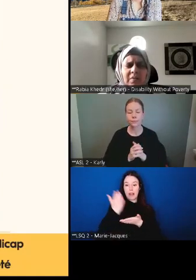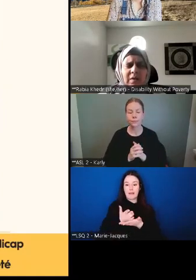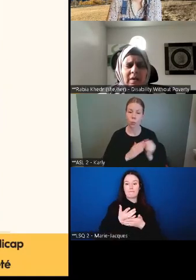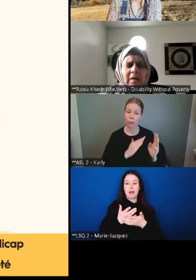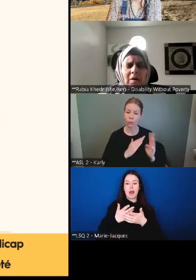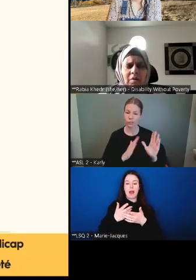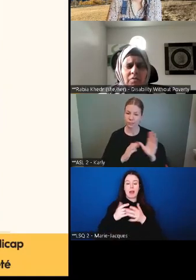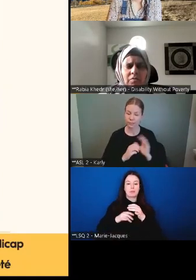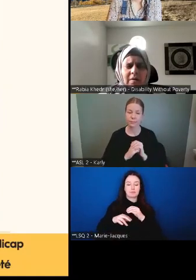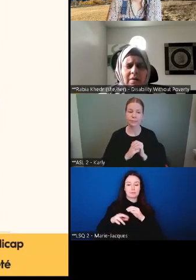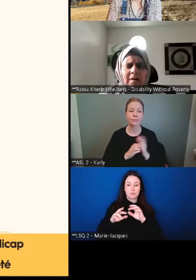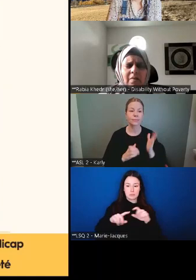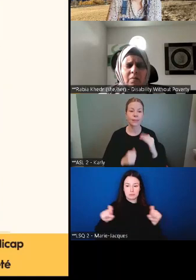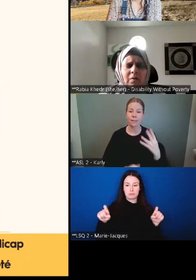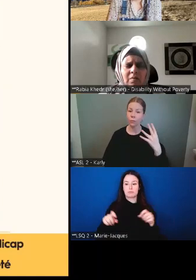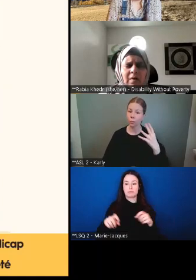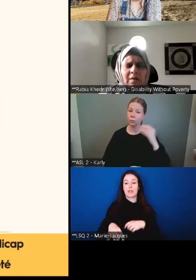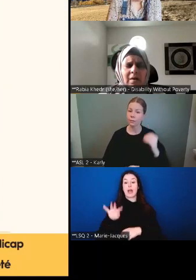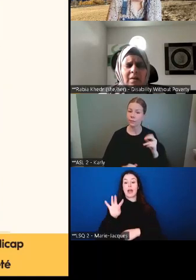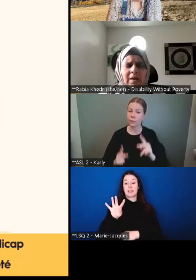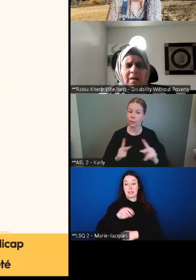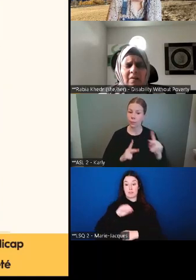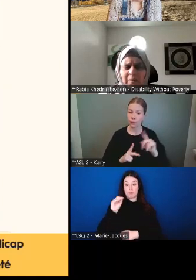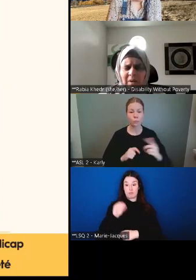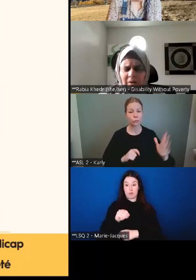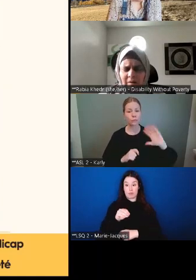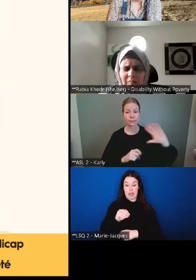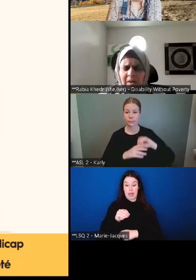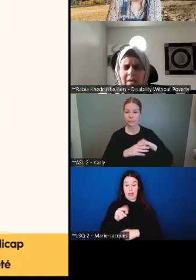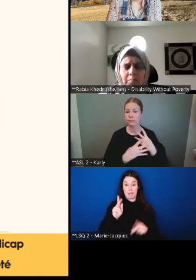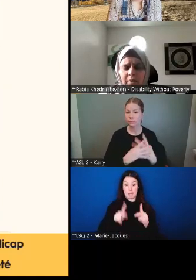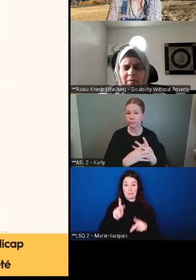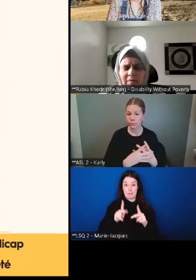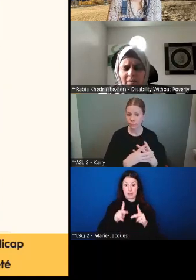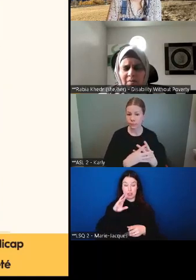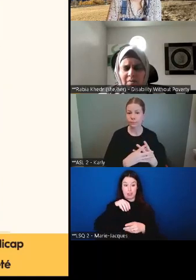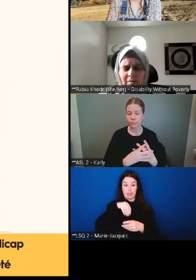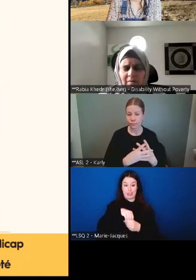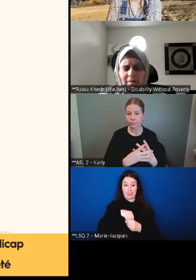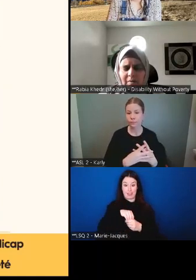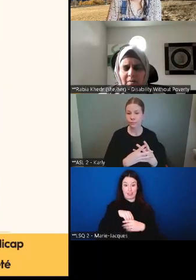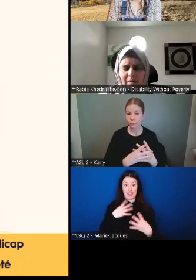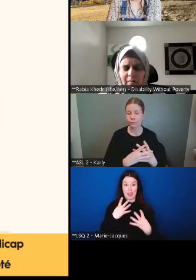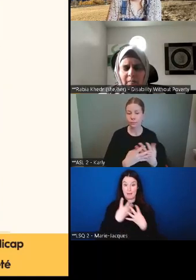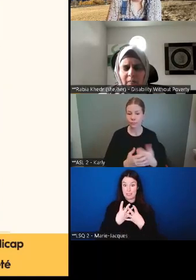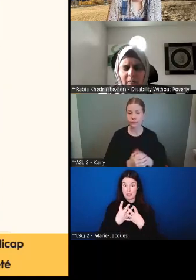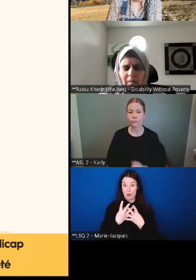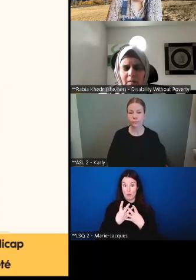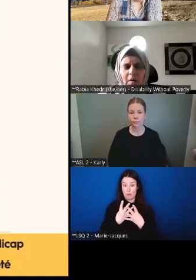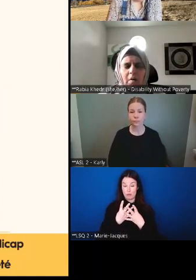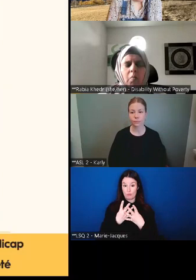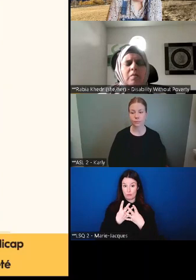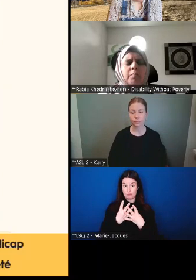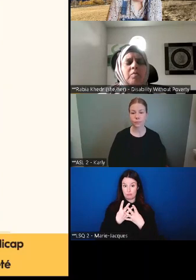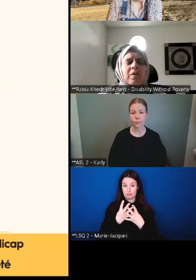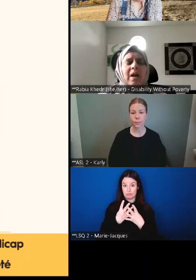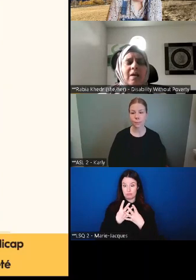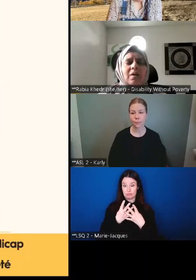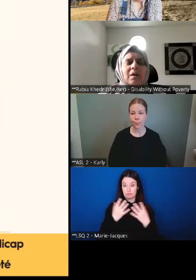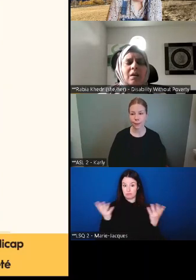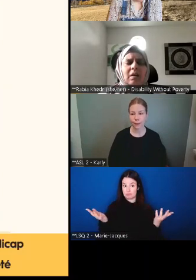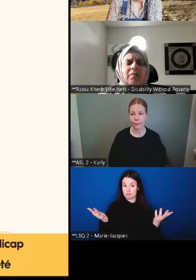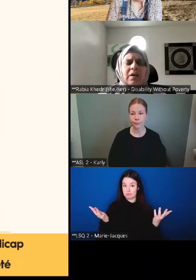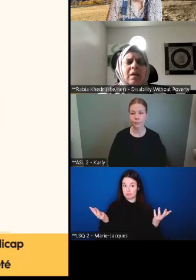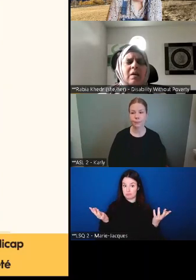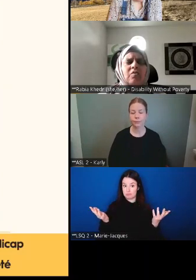4 % étaient incarcérés. Donc, ils sont